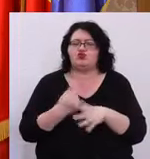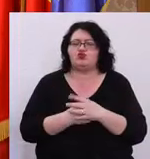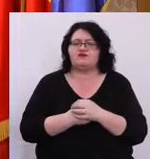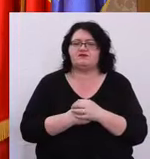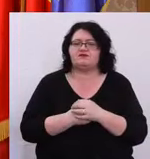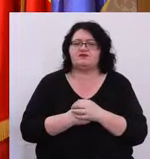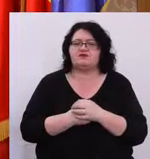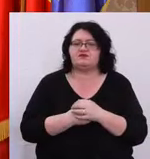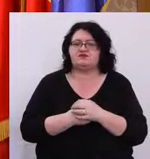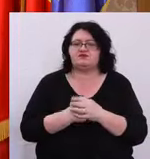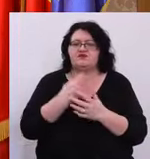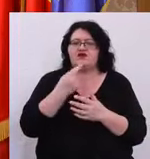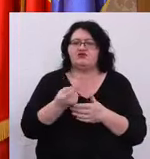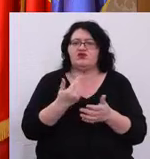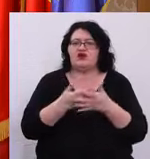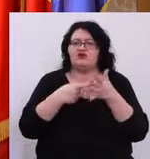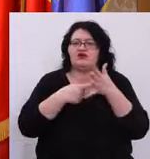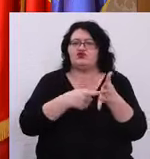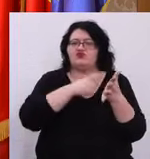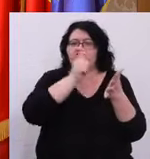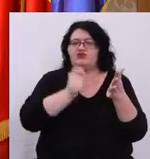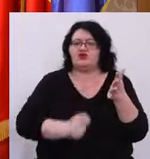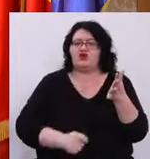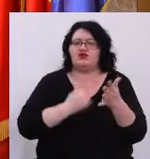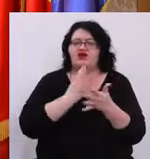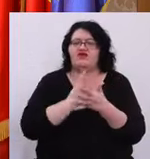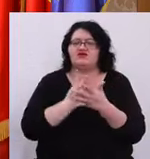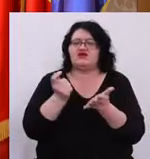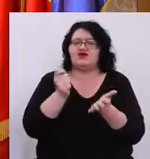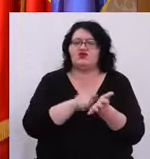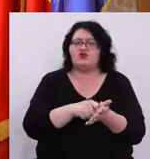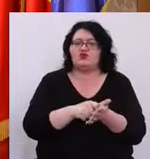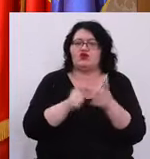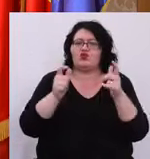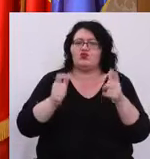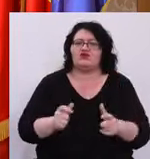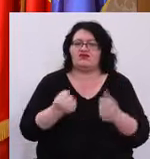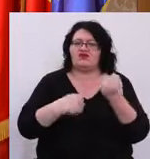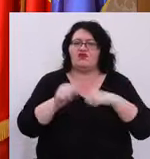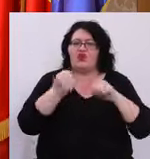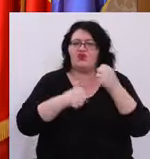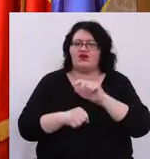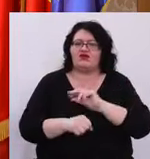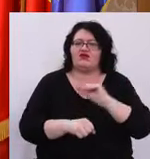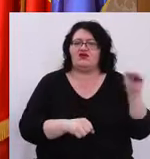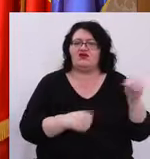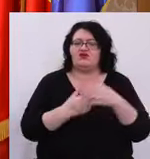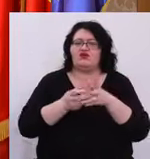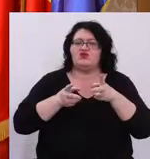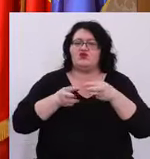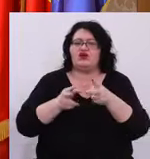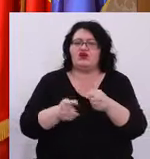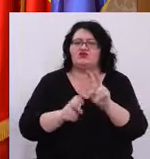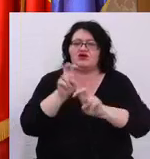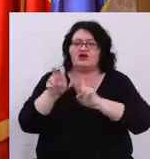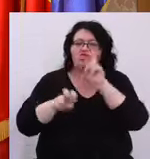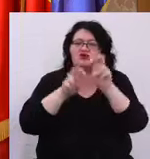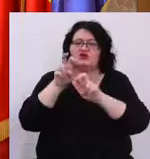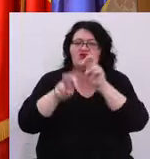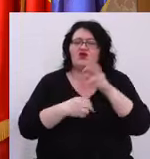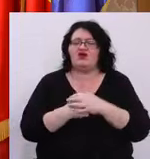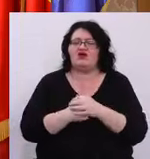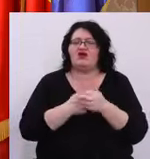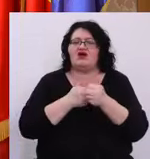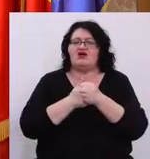Menționez că prin acest proiect am achiziționat o unitate mobilă pentru screening al cancerului care